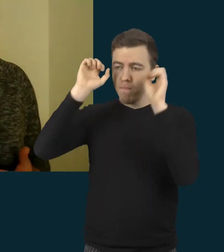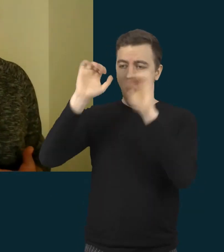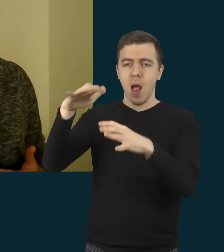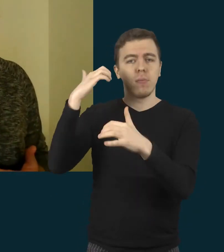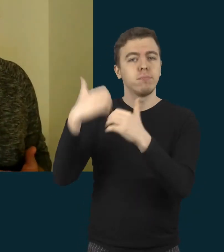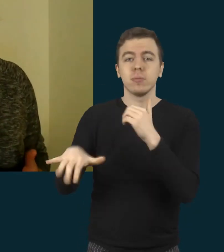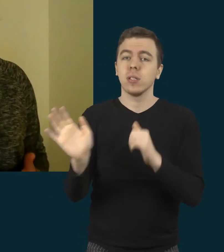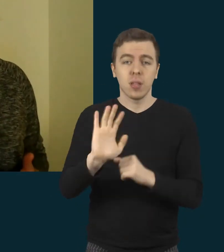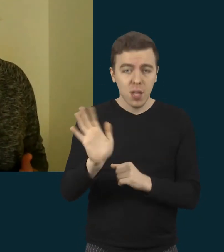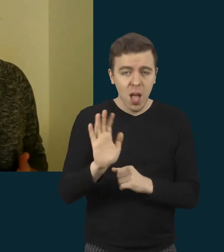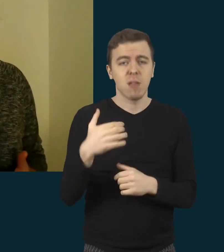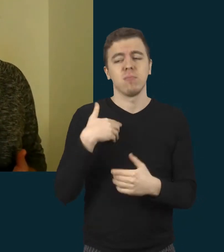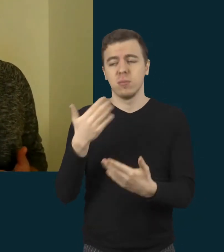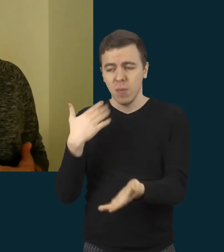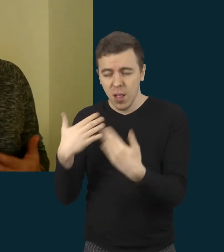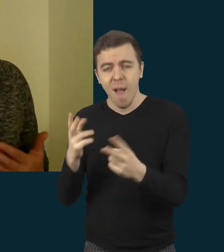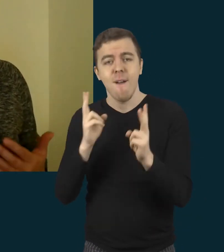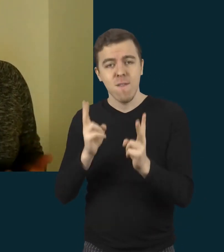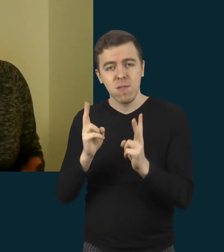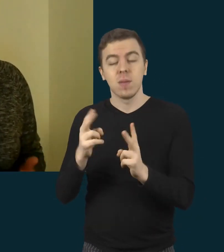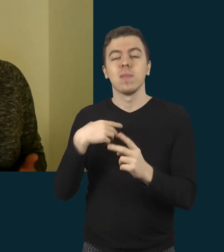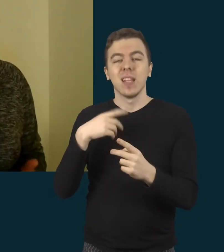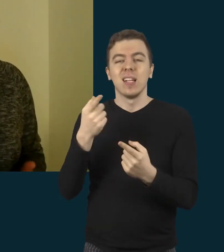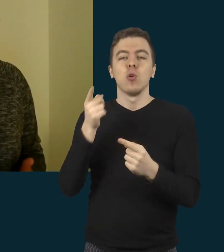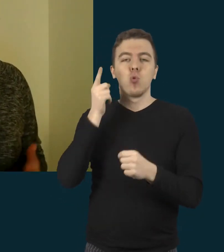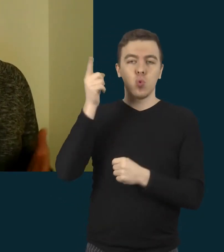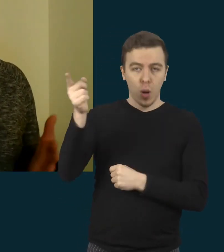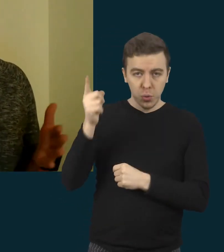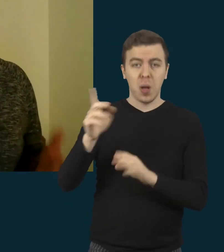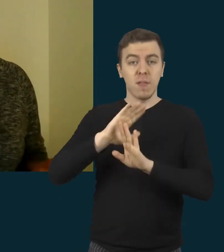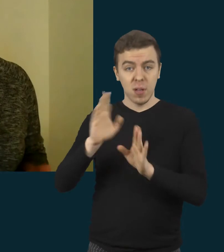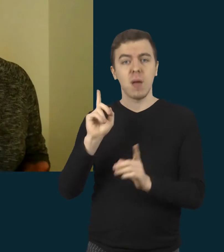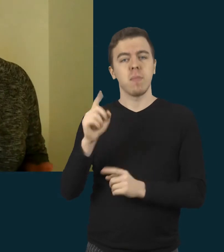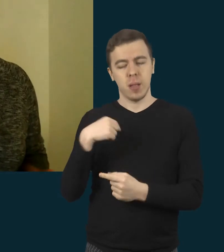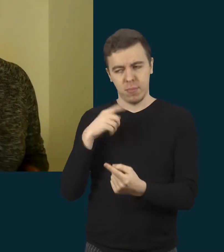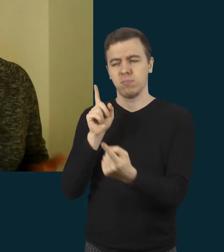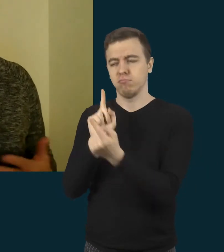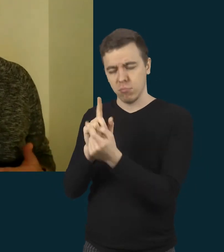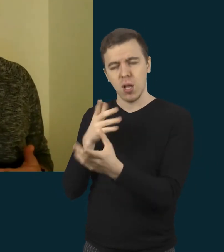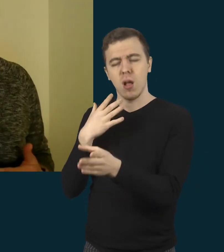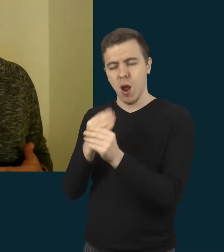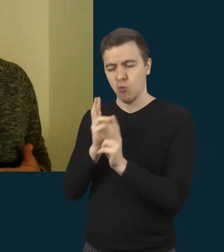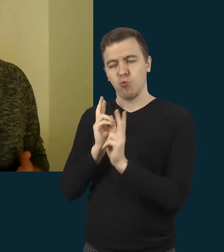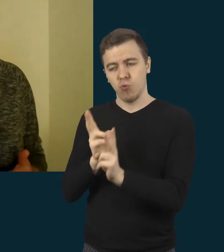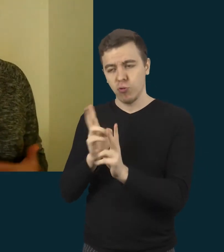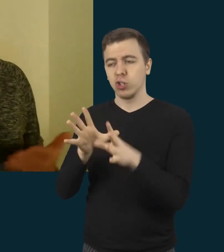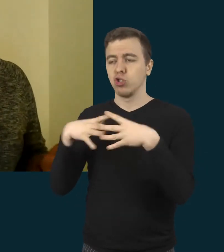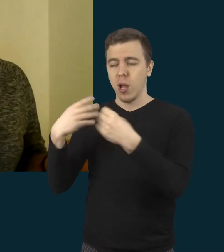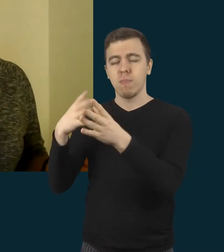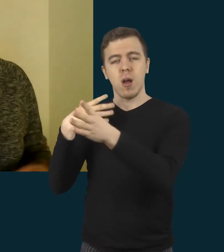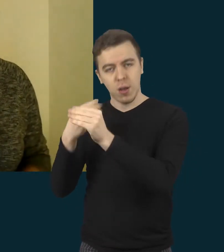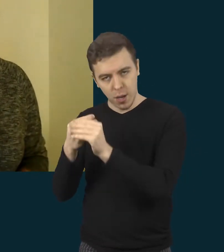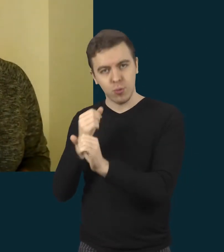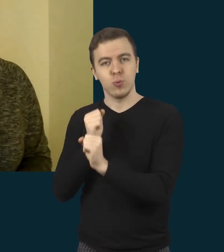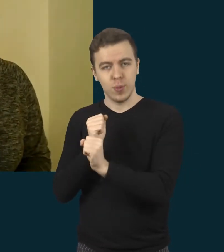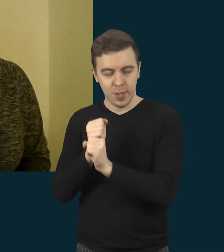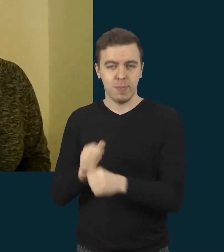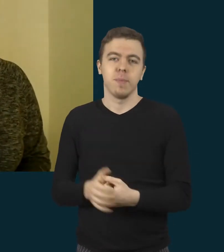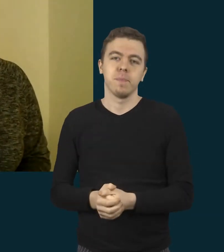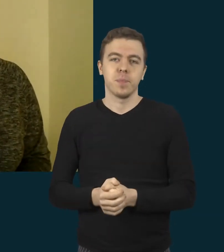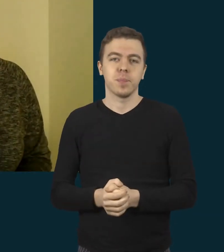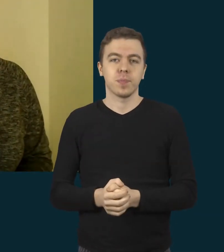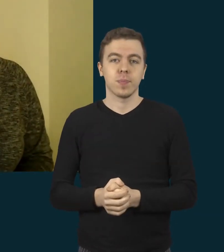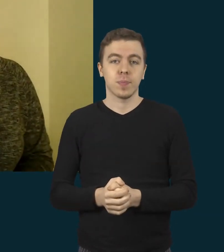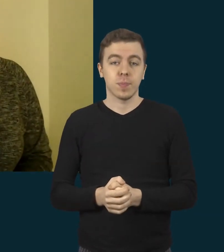Mes esam čia, mes esam kitame formate, bet mes esam su tavim, su tavo šeima. Tai kaip ir Artūras sako, tikrai